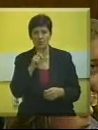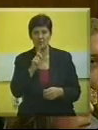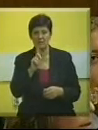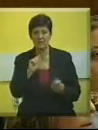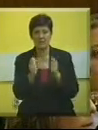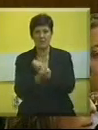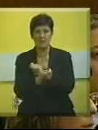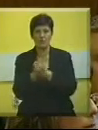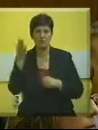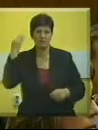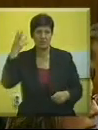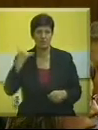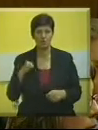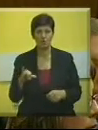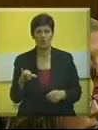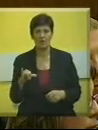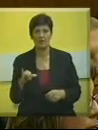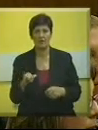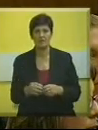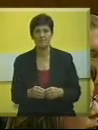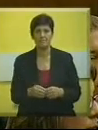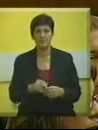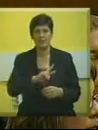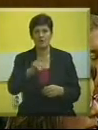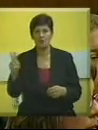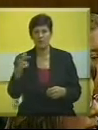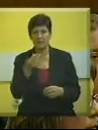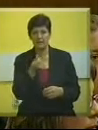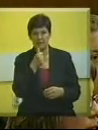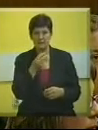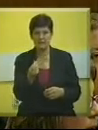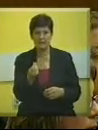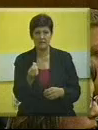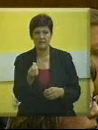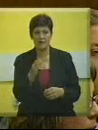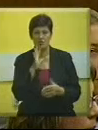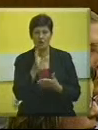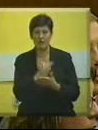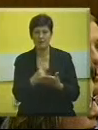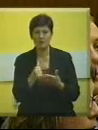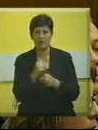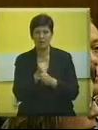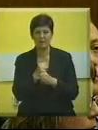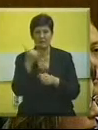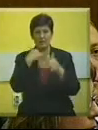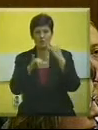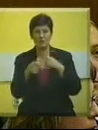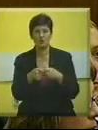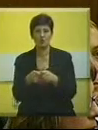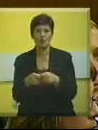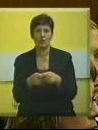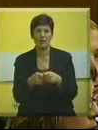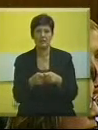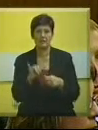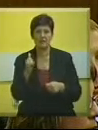menjao nazad nekoliko godina. Ostala sredstva koja se koriste za rad turističke organizacije